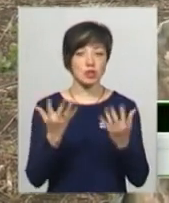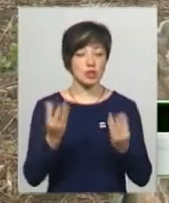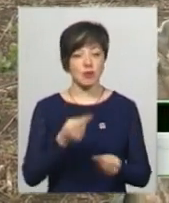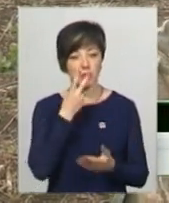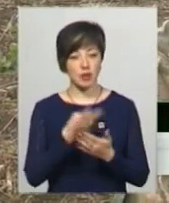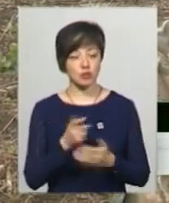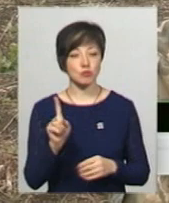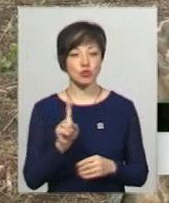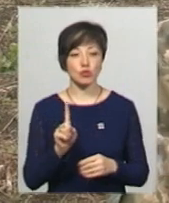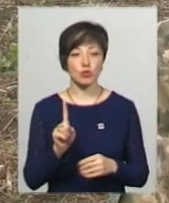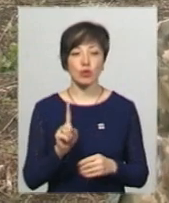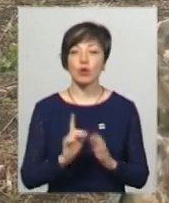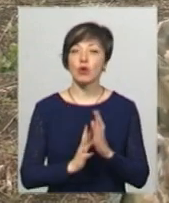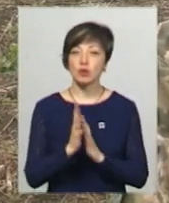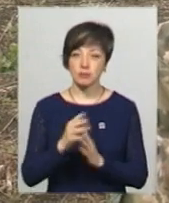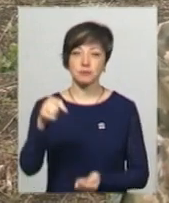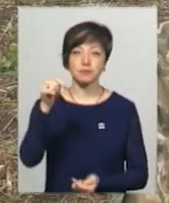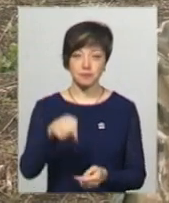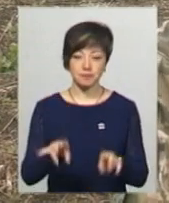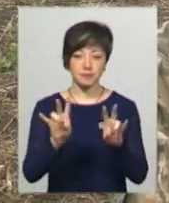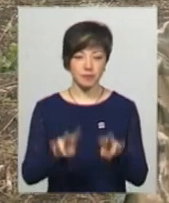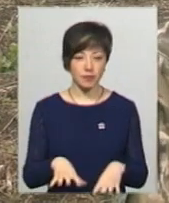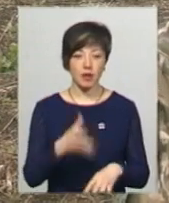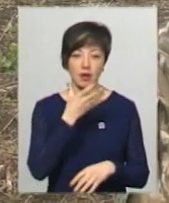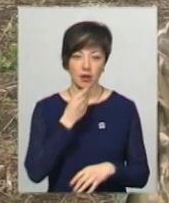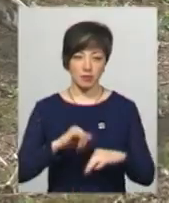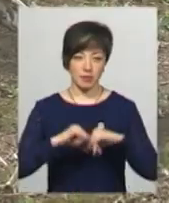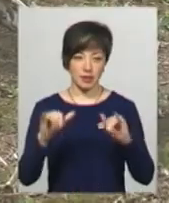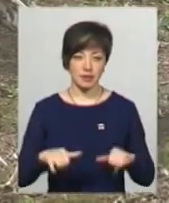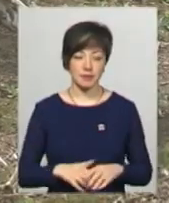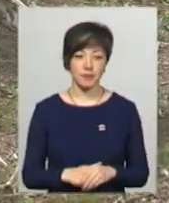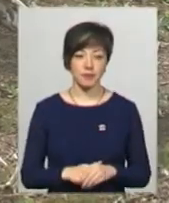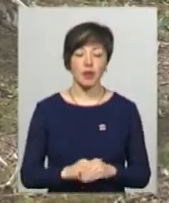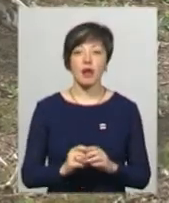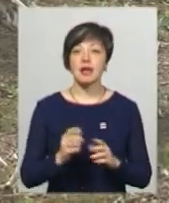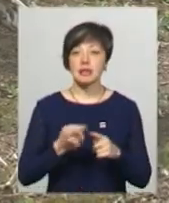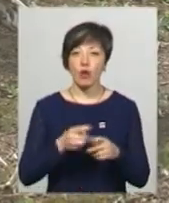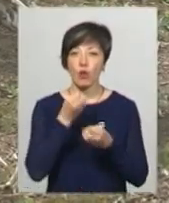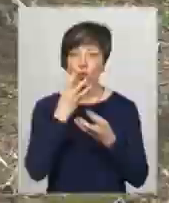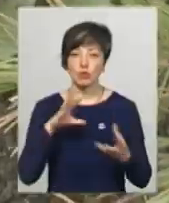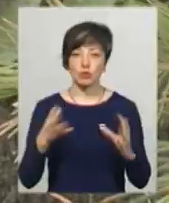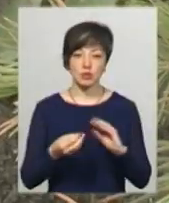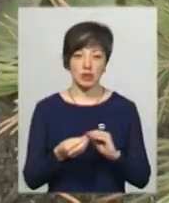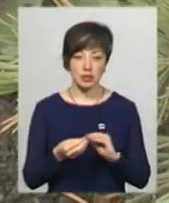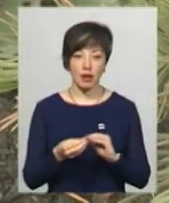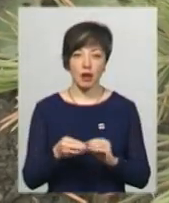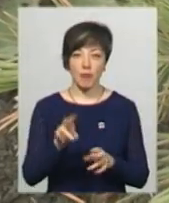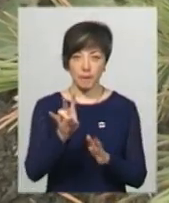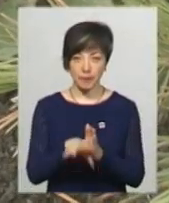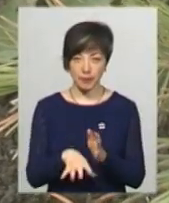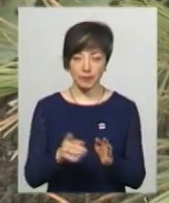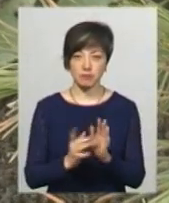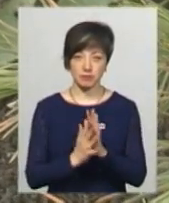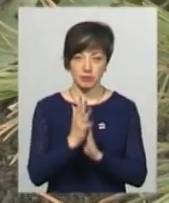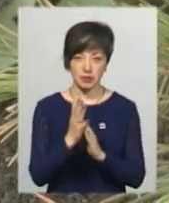рослинки прижилися та дали гарний приріст. Це дало хороші результати. Приживлюваність цих посаджених